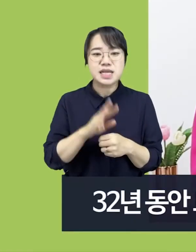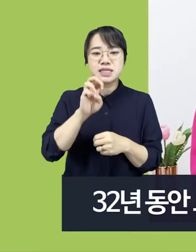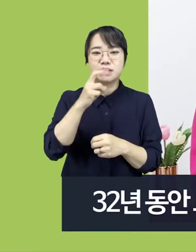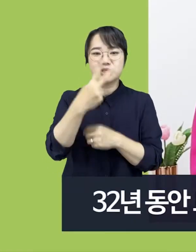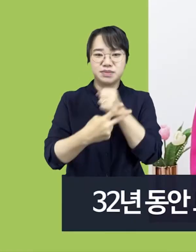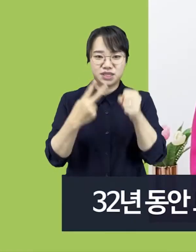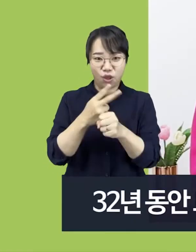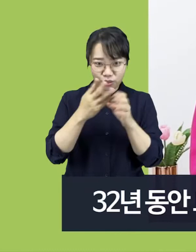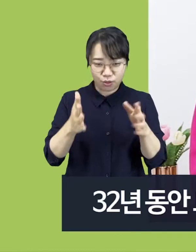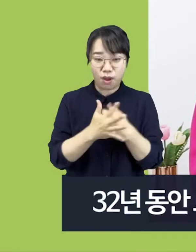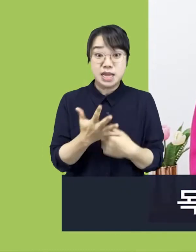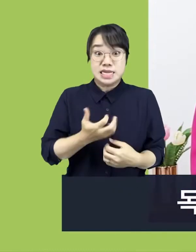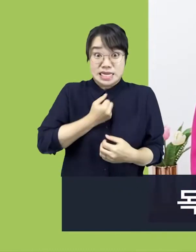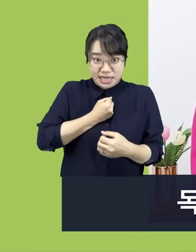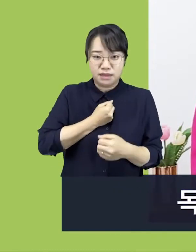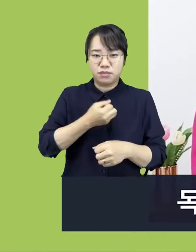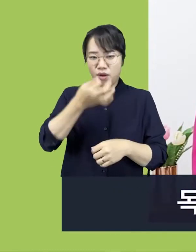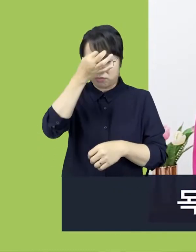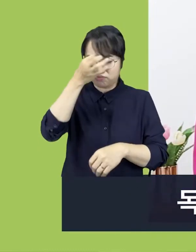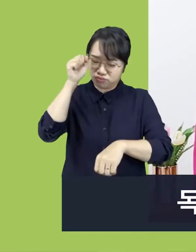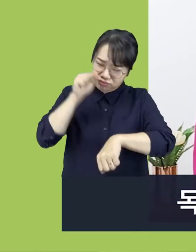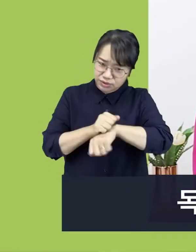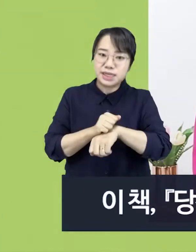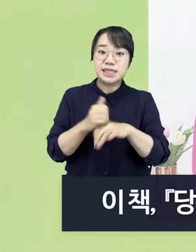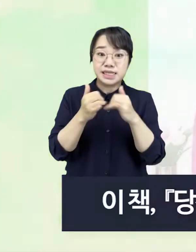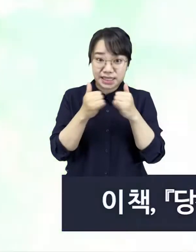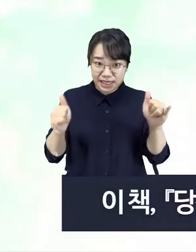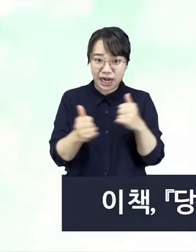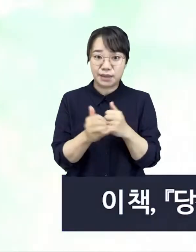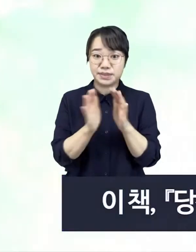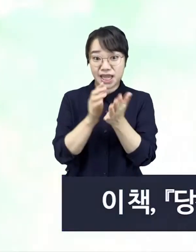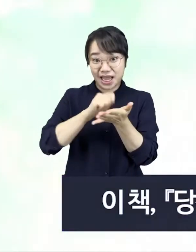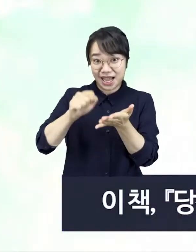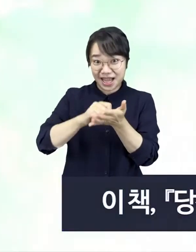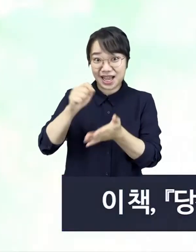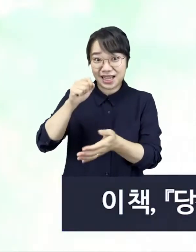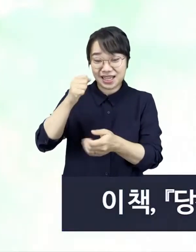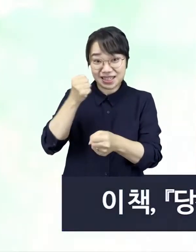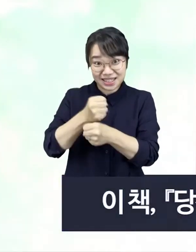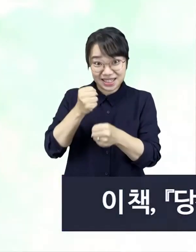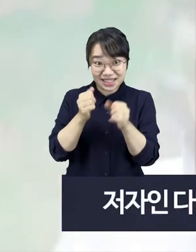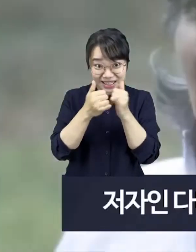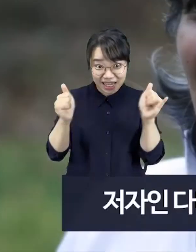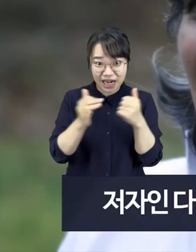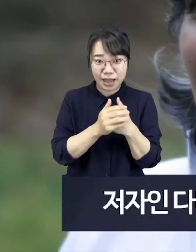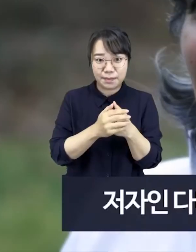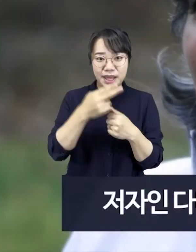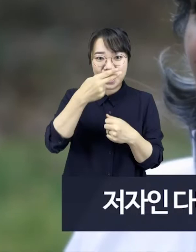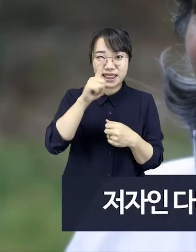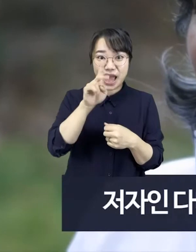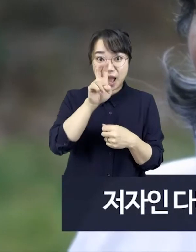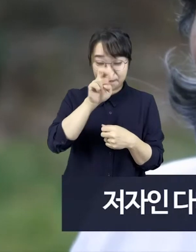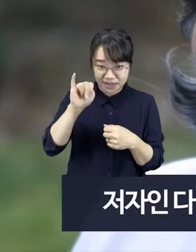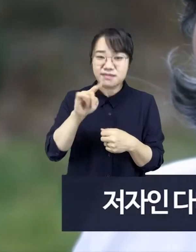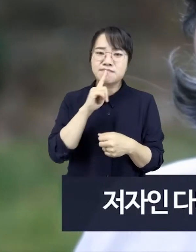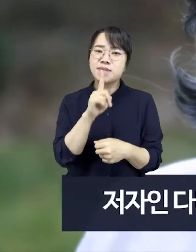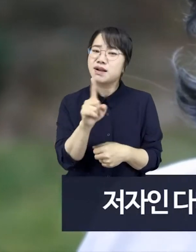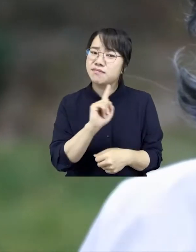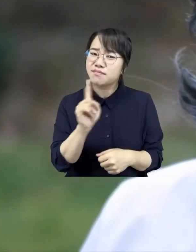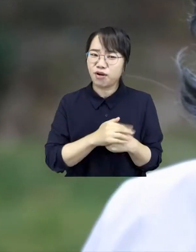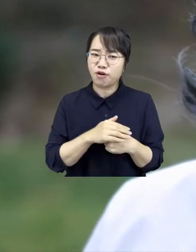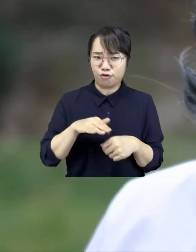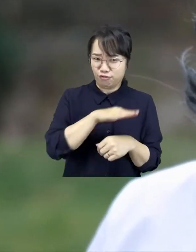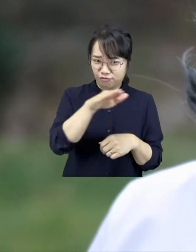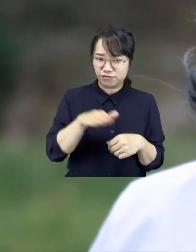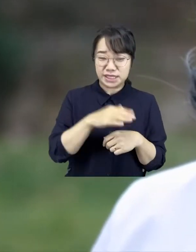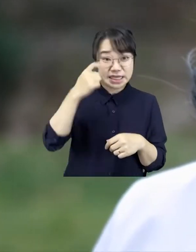트라우마 치료 전문가로 활동한 독일의 심리치료사이자 이 책 당신의 어린 시절이 울고 있다의 저자인 다미샤르프는 이렇게 말합니다